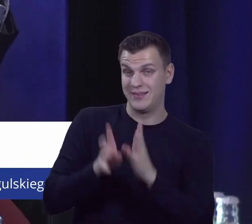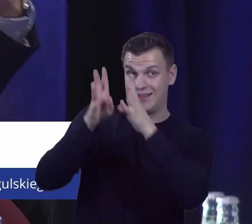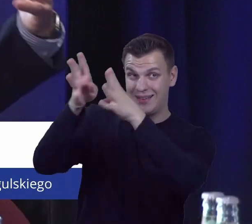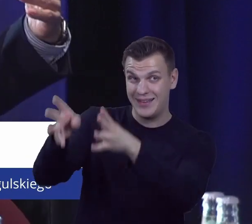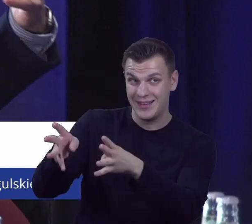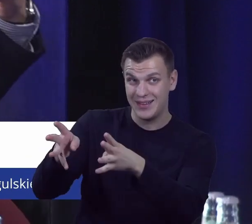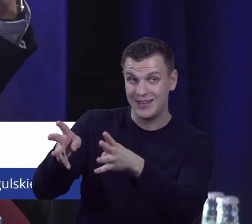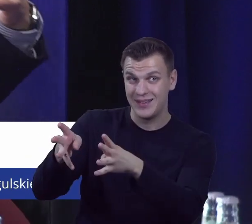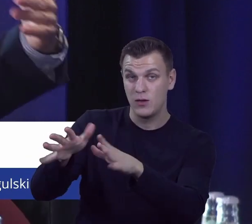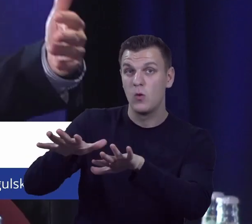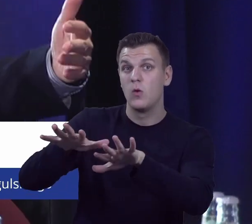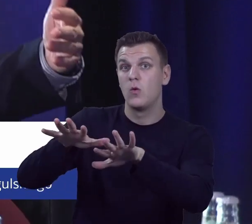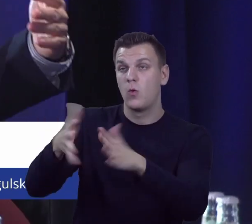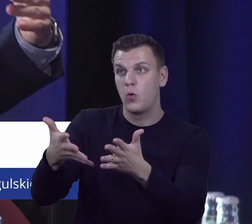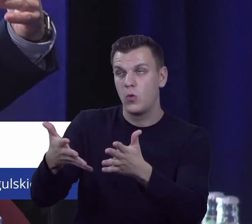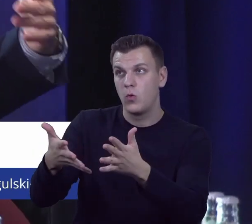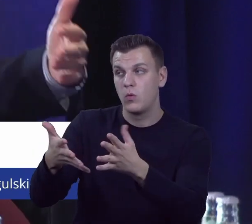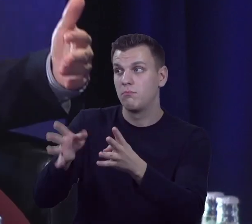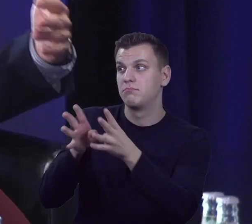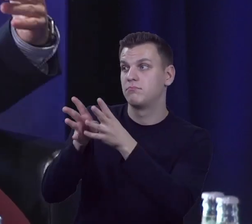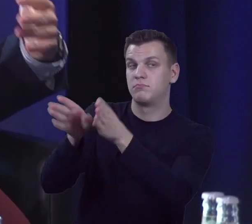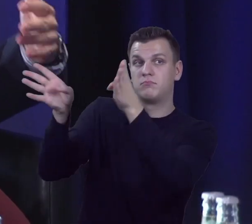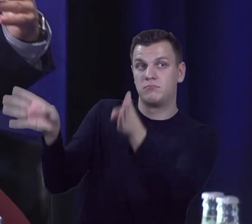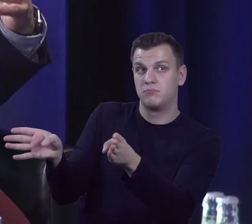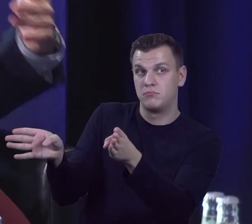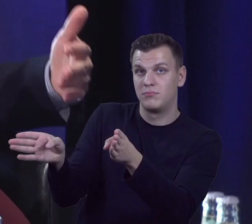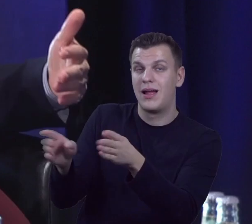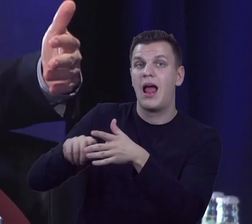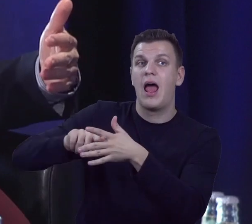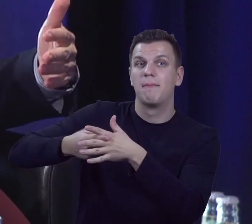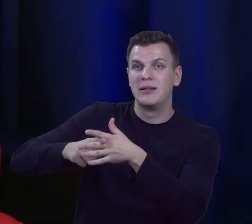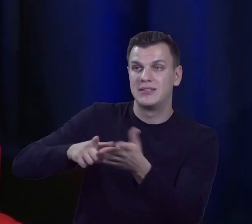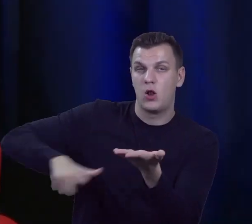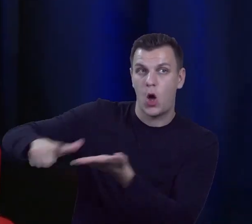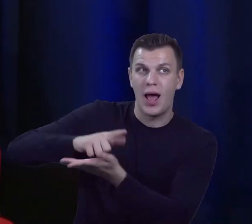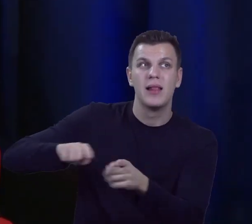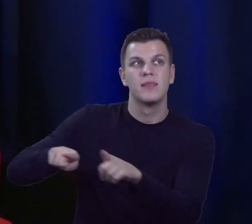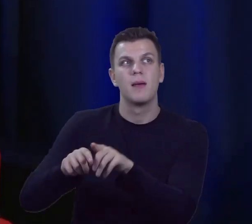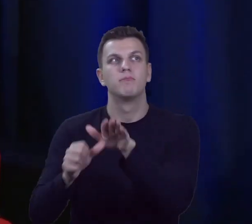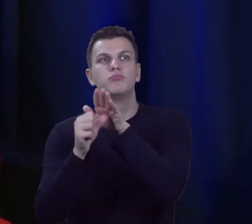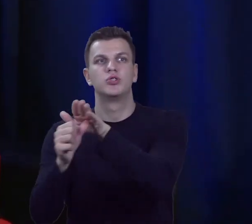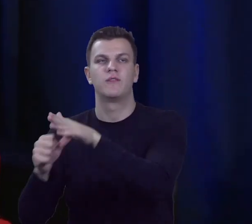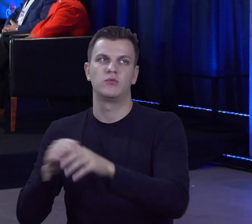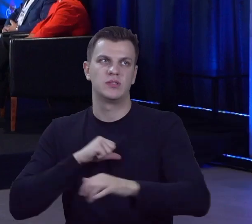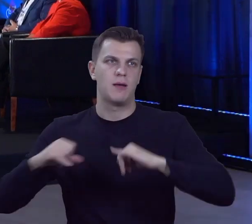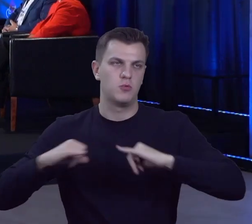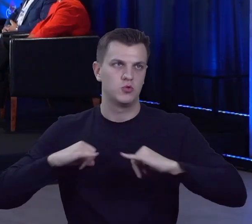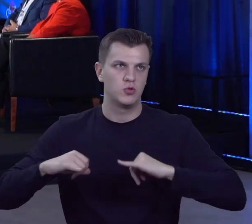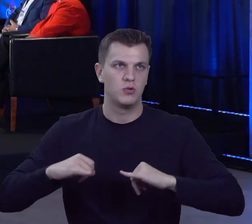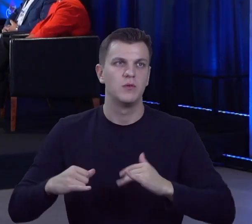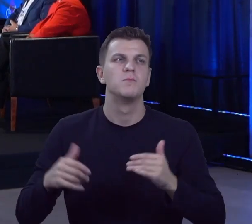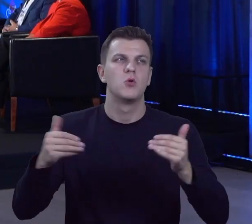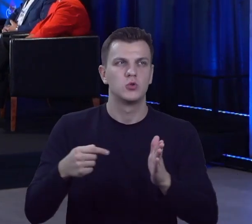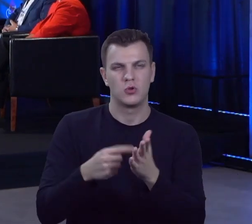administracji lokalnej i przywódców samorządowych. Więc może od tego zacznijmy.